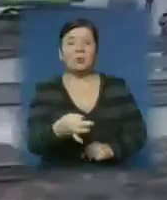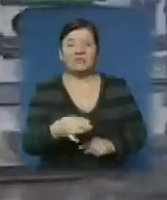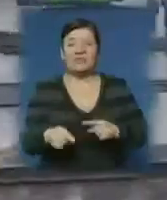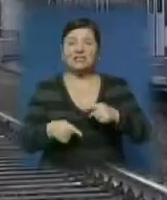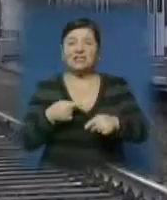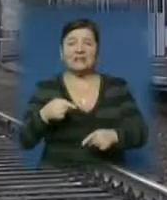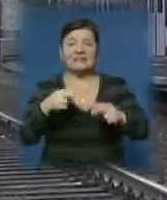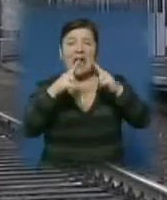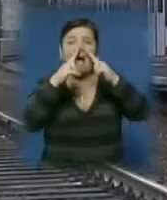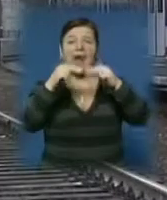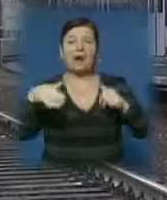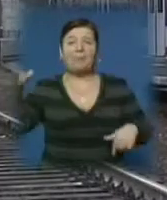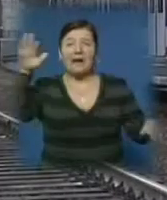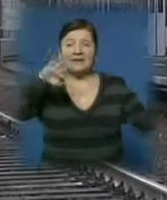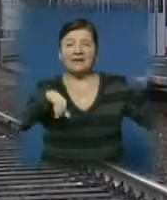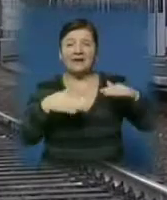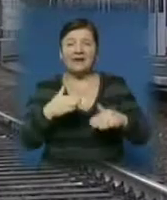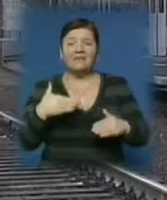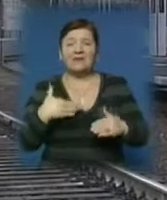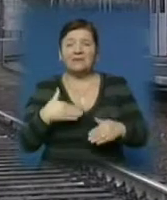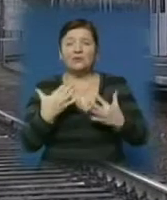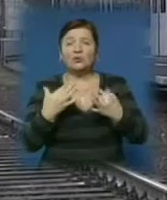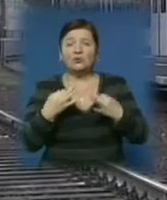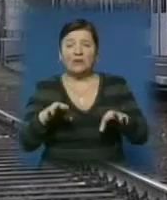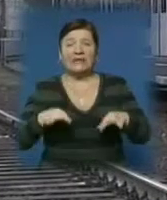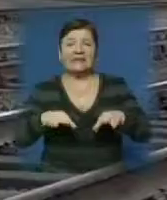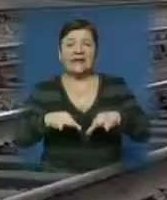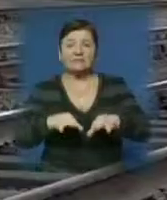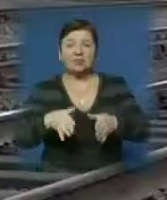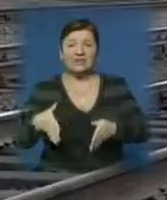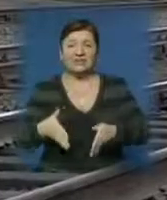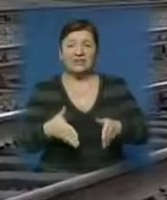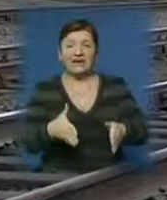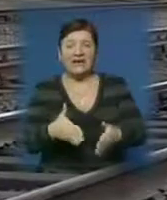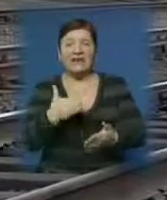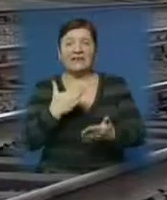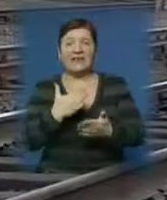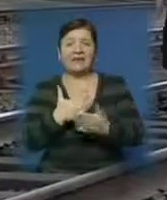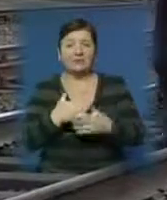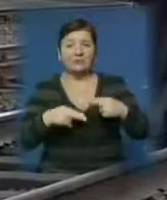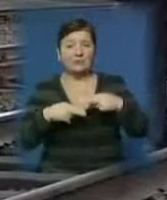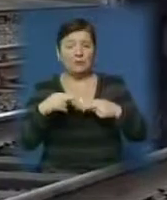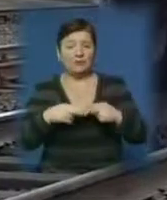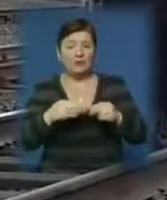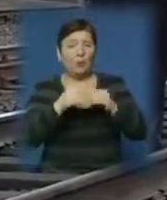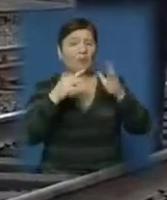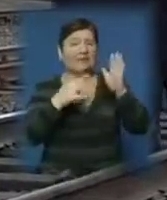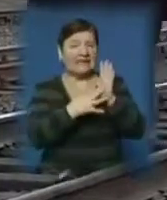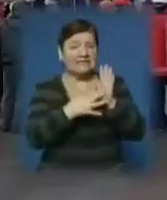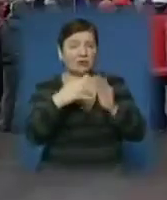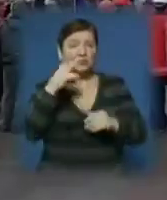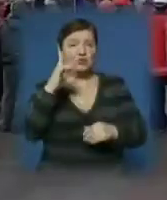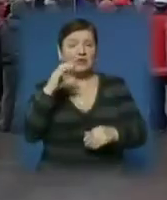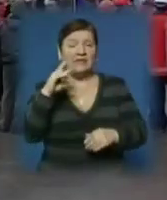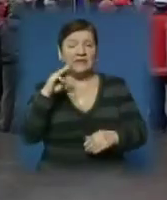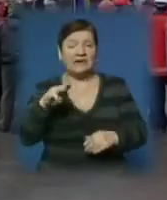Карпати. Він дозволить розвантажити залізничні транспортні шляхи. Наявний тунель, збудований ще в 19-му столітті,